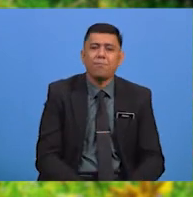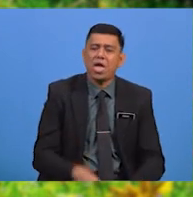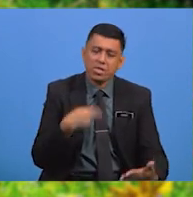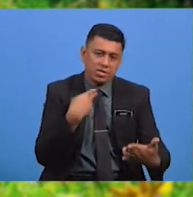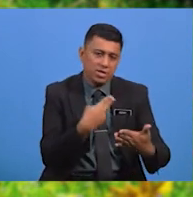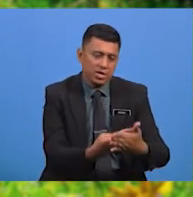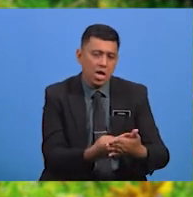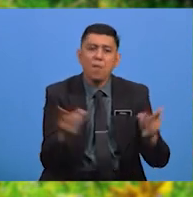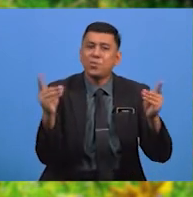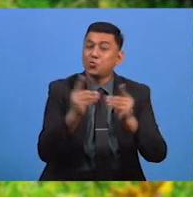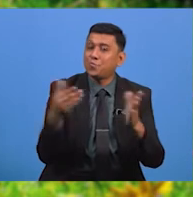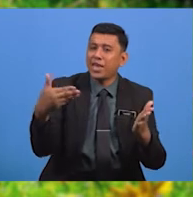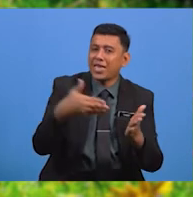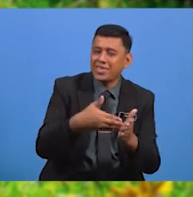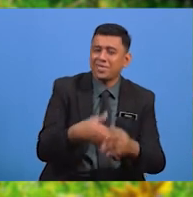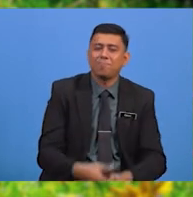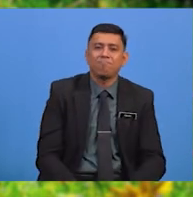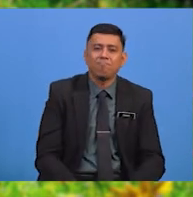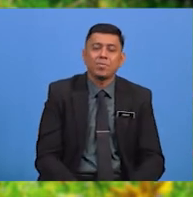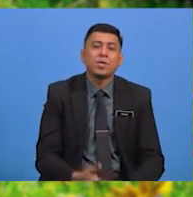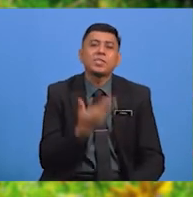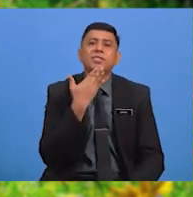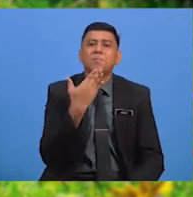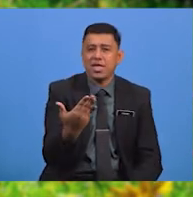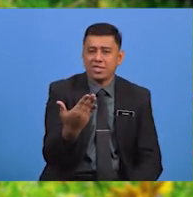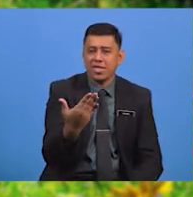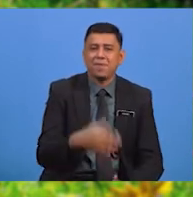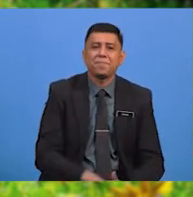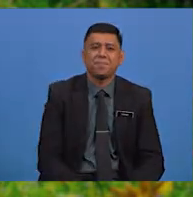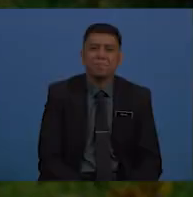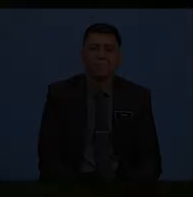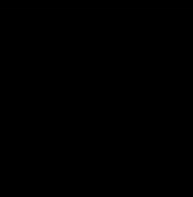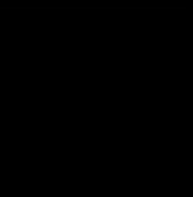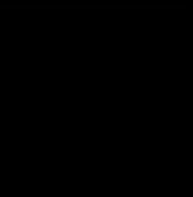Sehingga Berjumpa Lagi Sekian Terima kasih Dijunjung Dijunjung Dijunjung Dijunjung